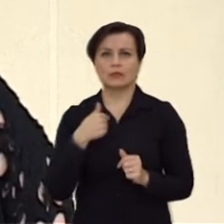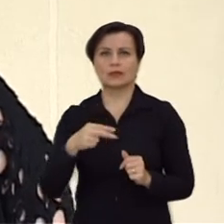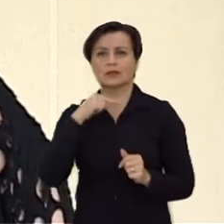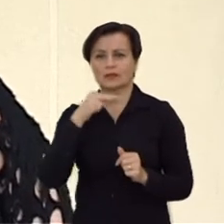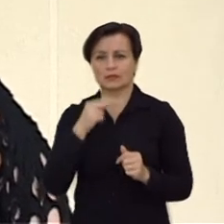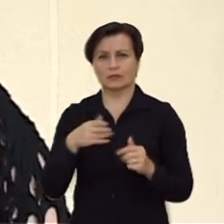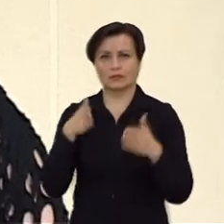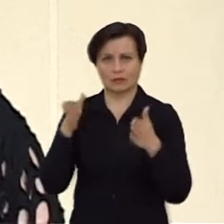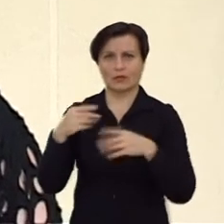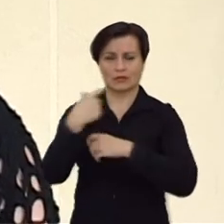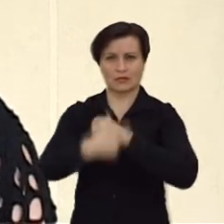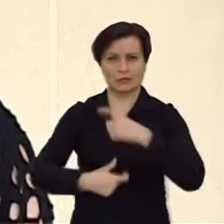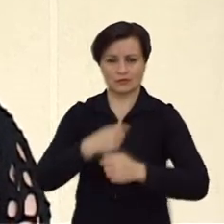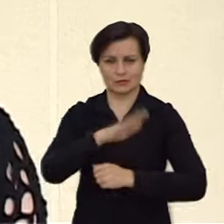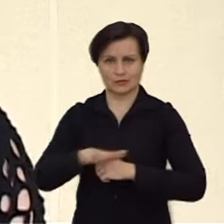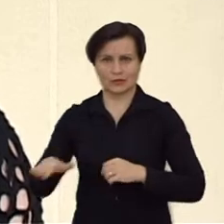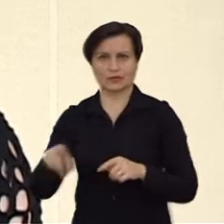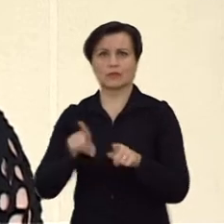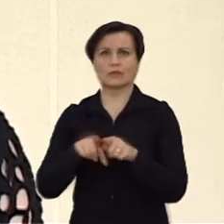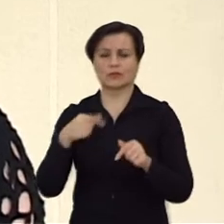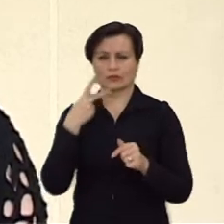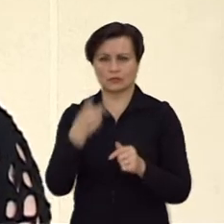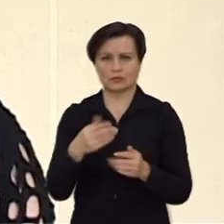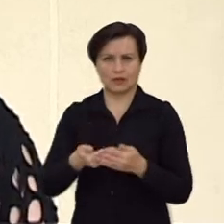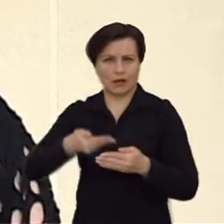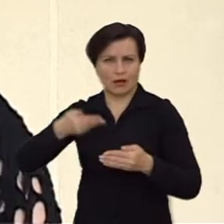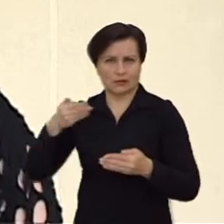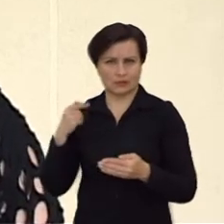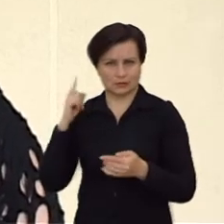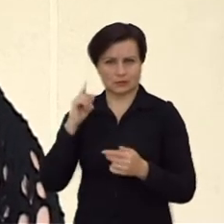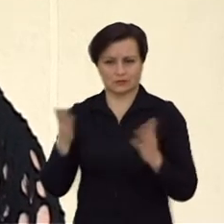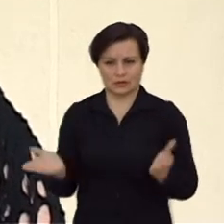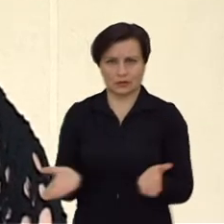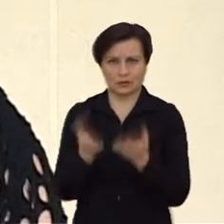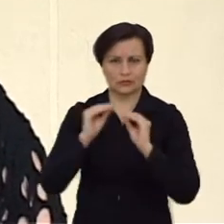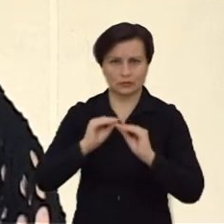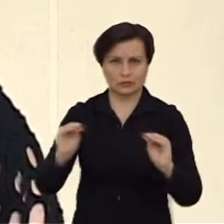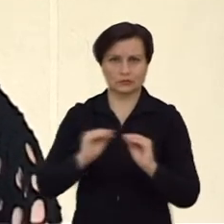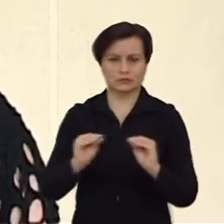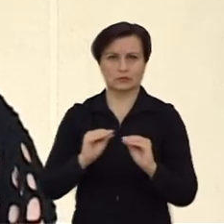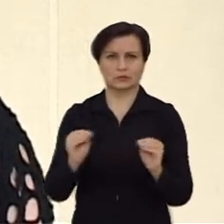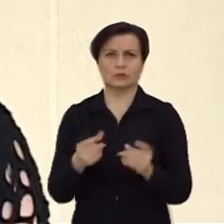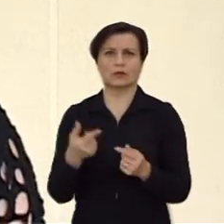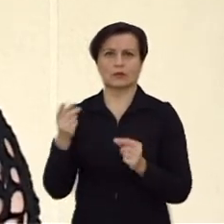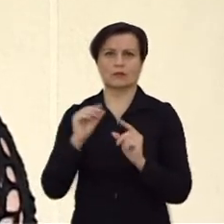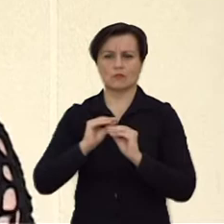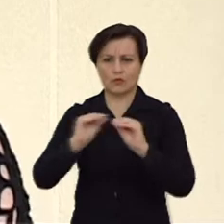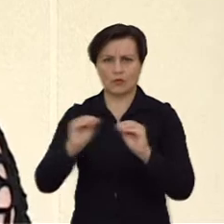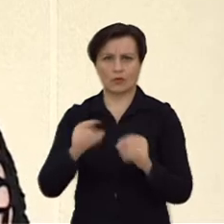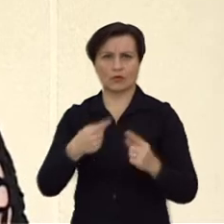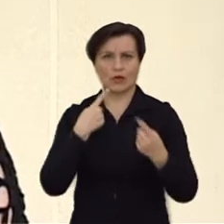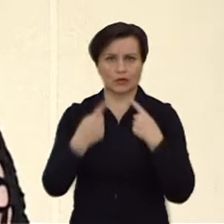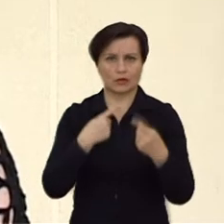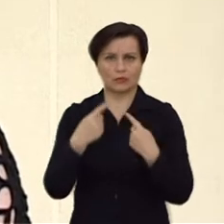dėlį ir dar želinukus, mes ūgdome, žiūrime jengsyvą į ūgdymą, mokome jos kalbų. Taip pat ir